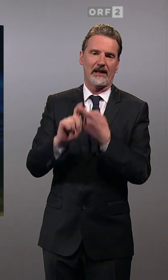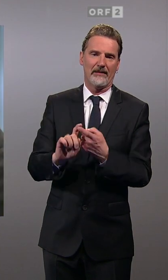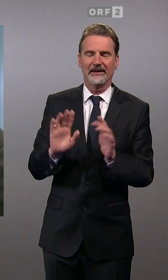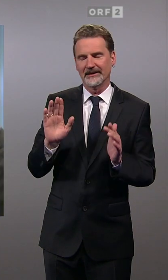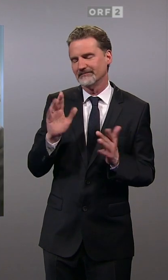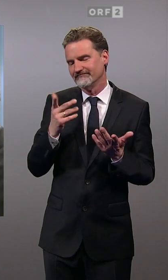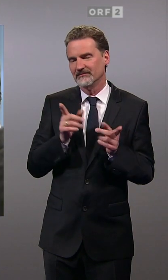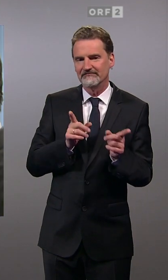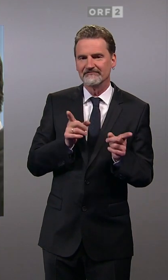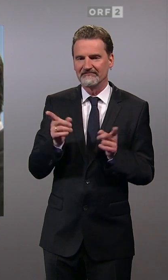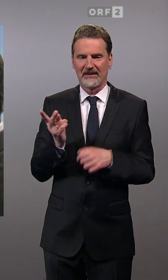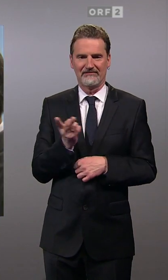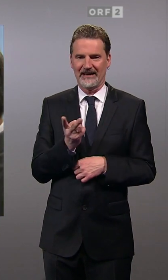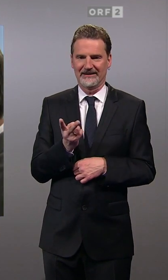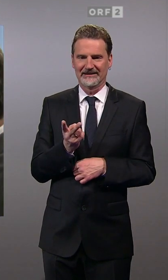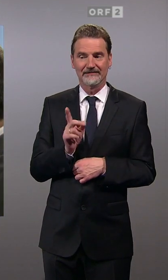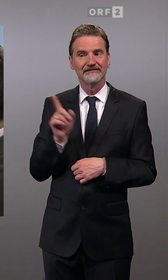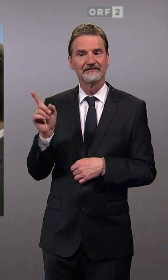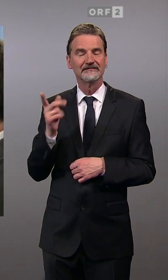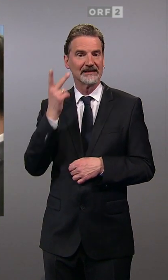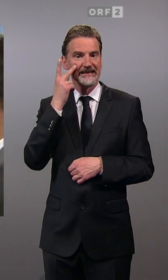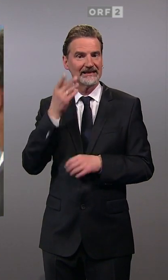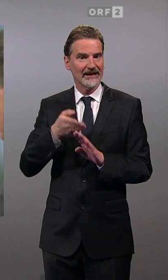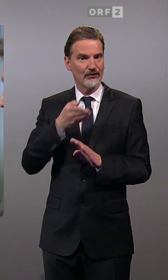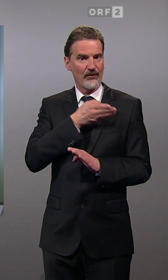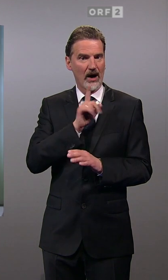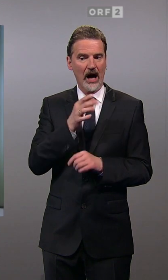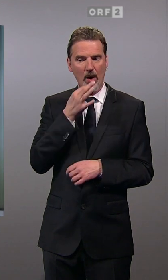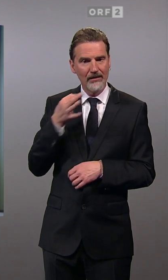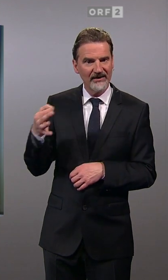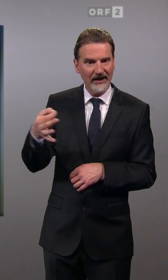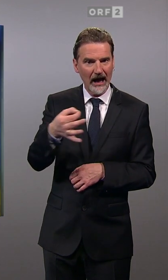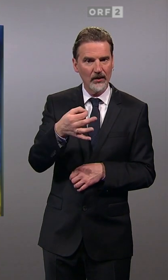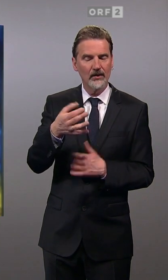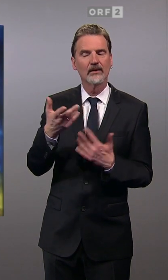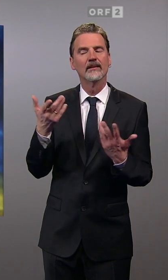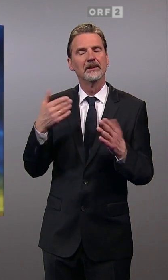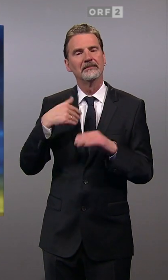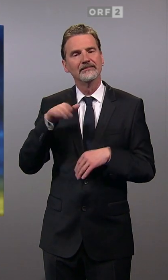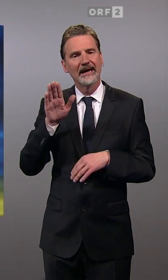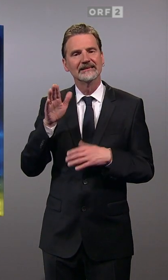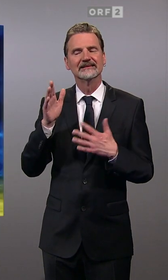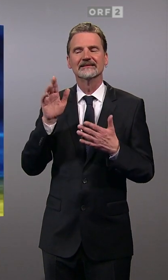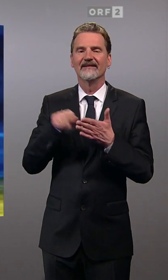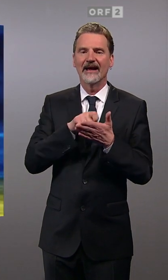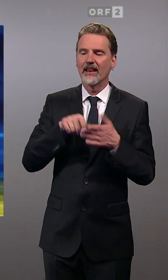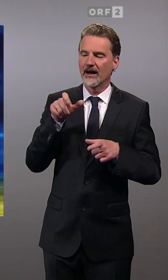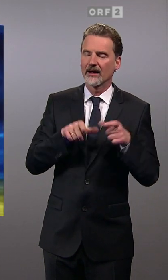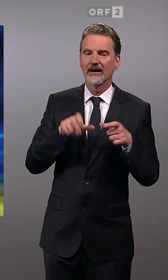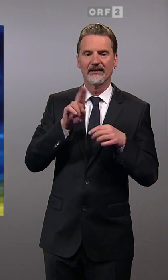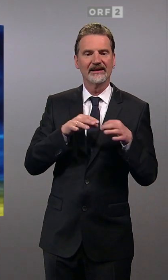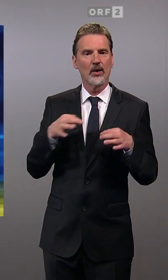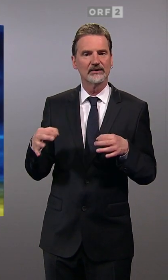große Thema, wir haben es zuerst ja auch gesehen in der Vorwahlbefragung, war für die meisten Wählerinnen und Wähler in